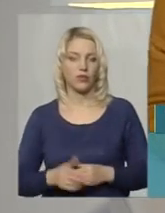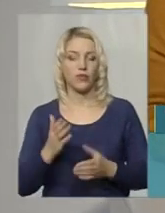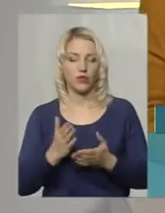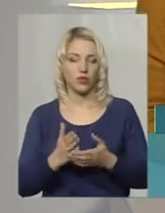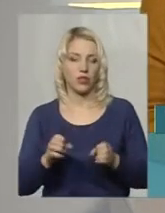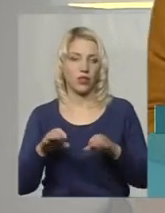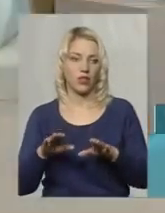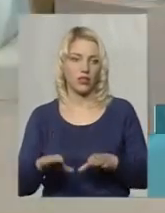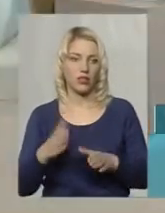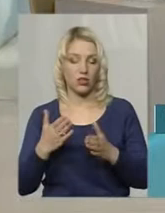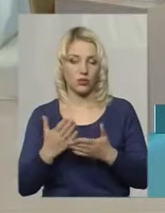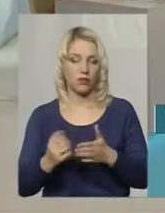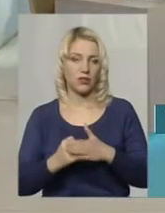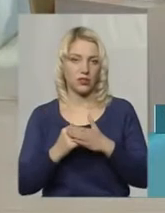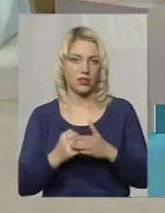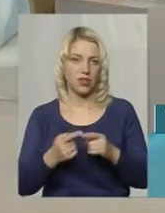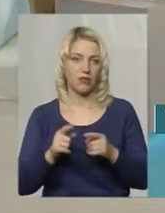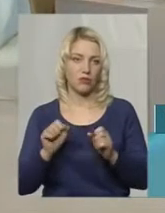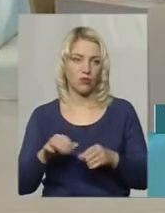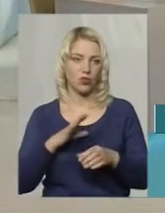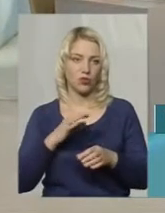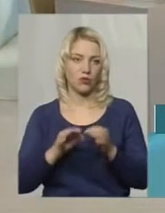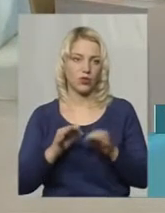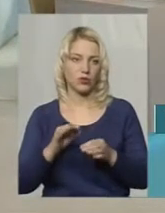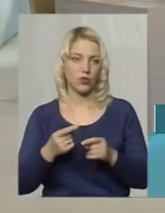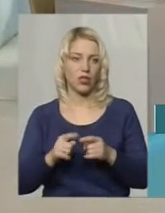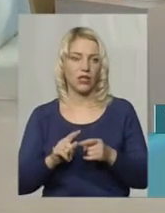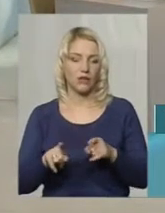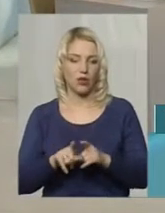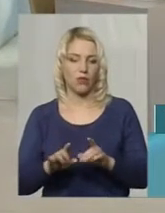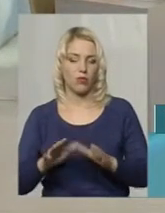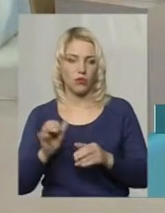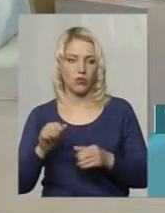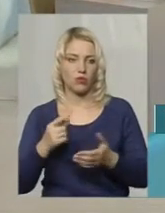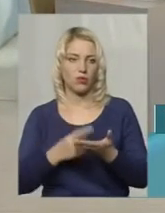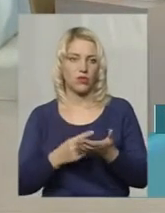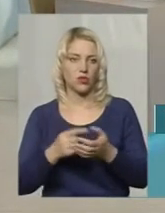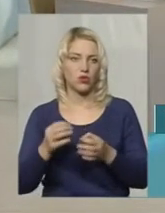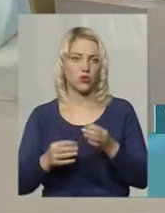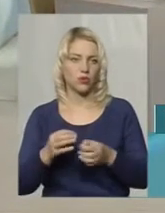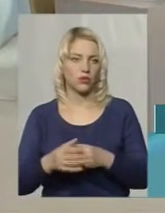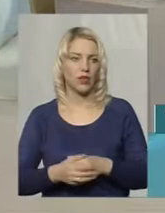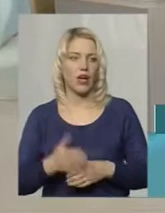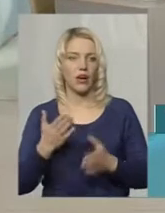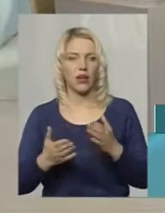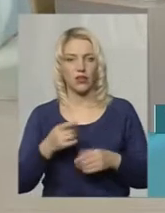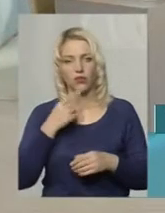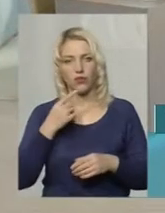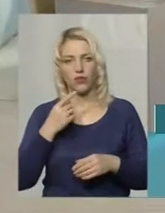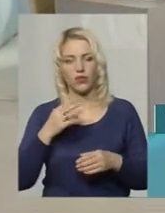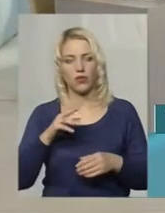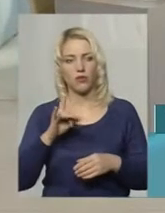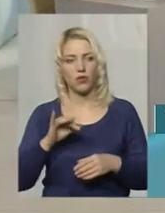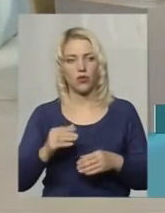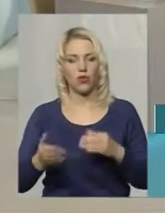його не можна оскаржувати? Якщо є підстави, то й можна звернутися до суду. Тут, на випадку, може спрацювати і судовий механізм. Так, а якщо йдеться, наприклад, про